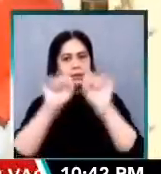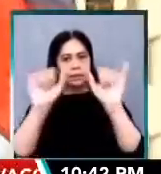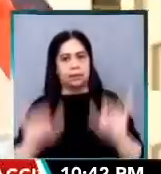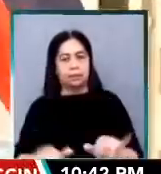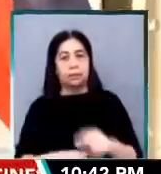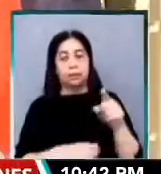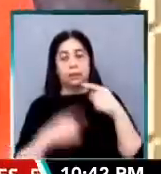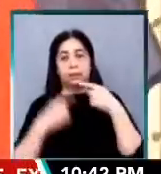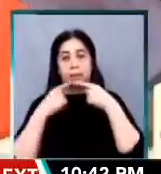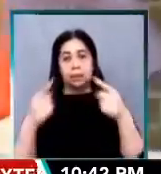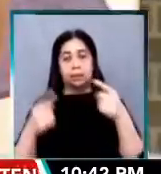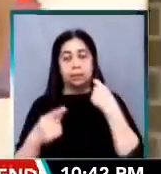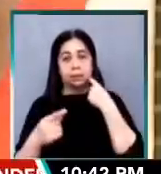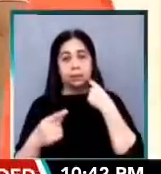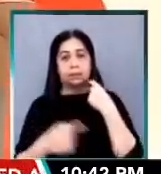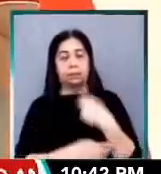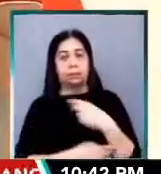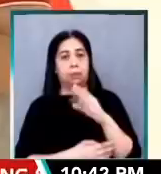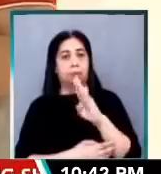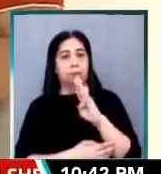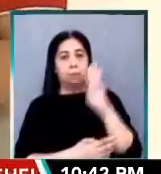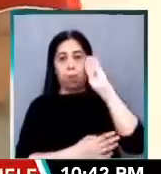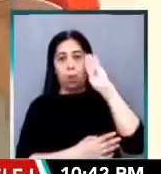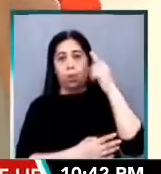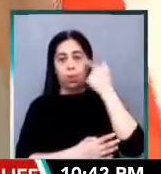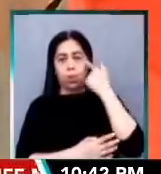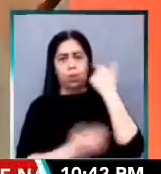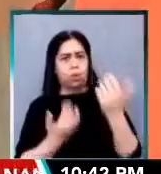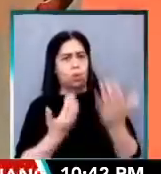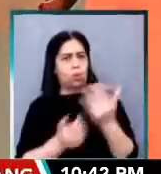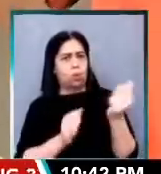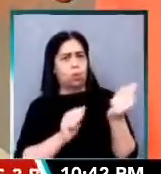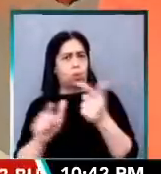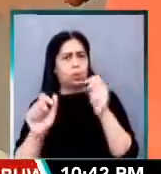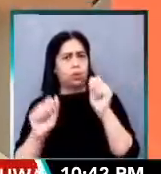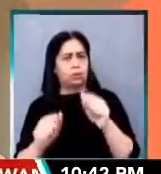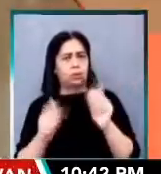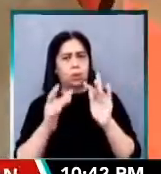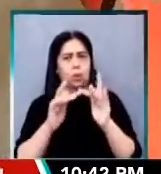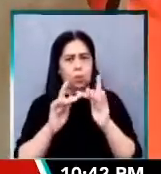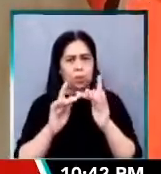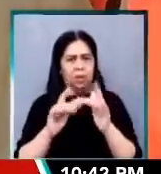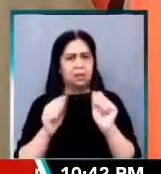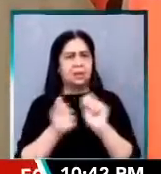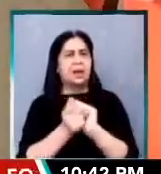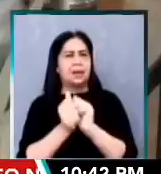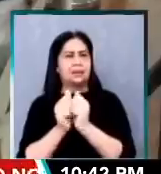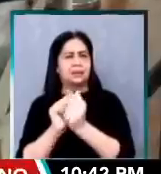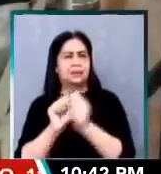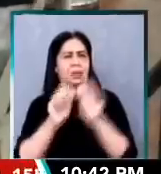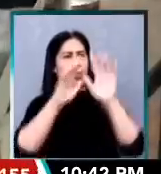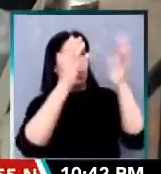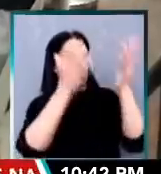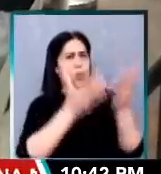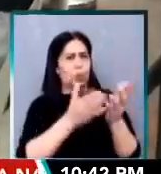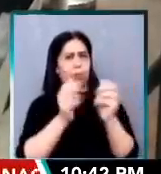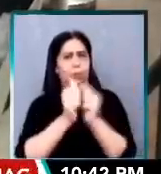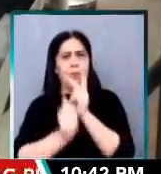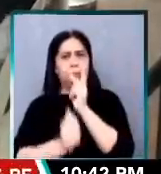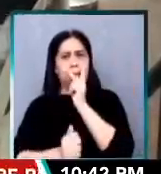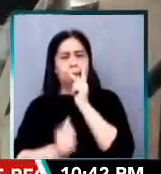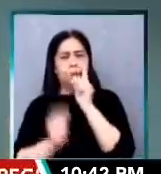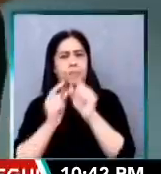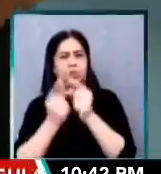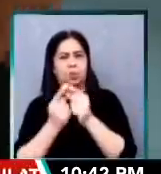sinabi rin ni Sen. Bonggo na ngayong halos lahat daw pwede na gawin online nag-a-adjust na ang mundo at pribadong sektor. Kaya hindi daw dapat